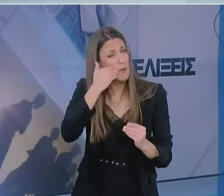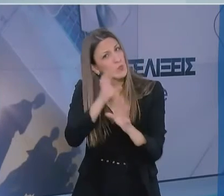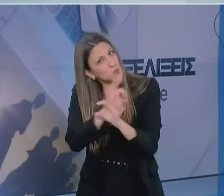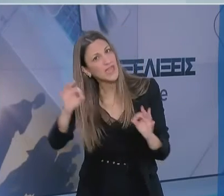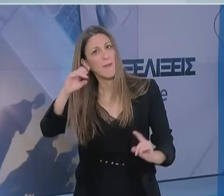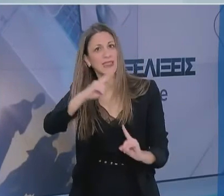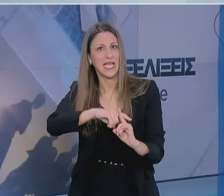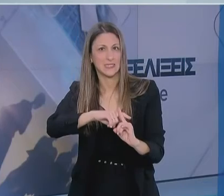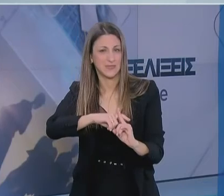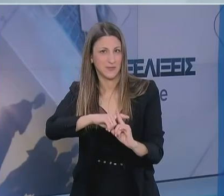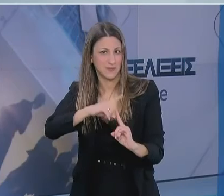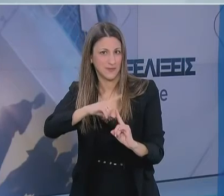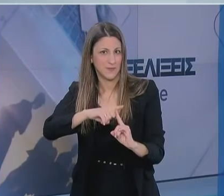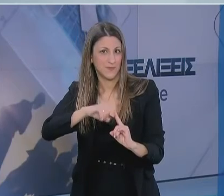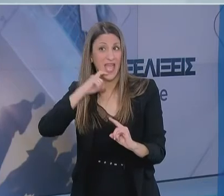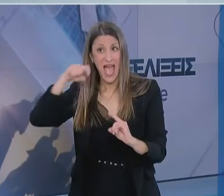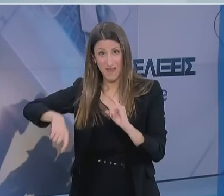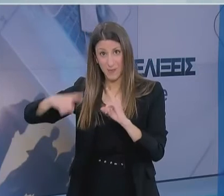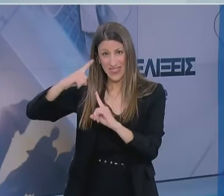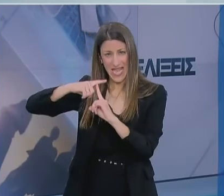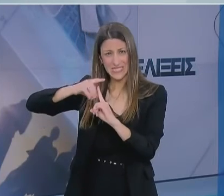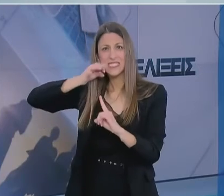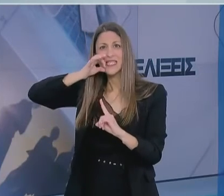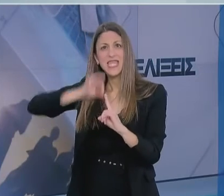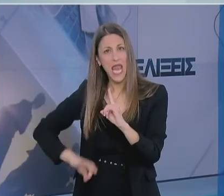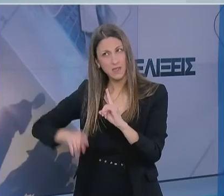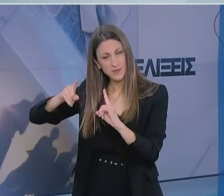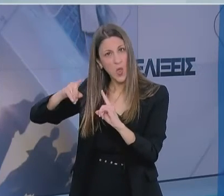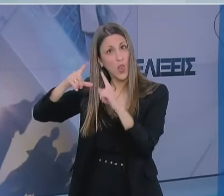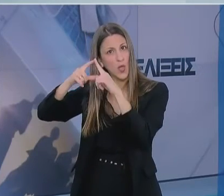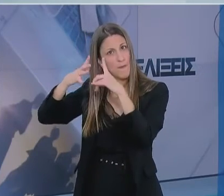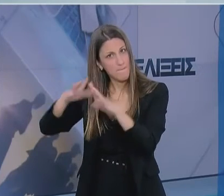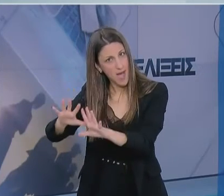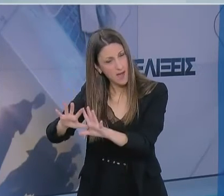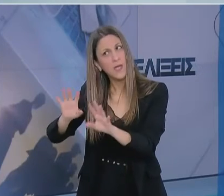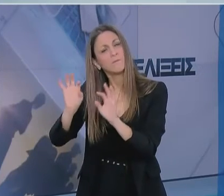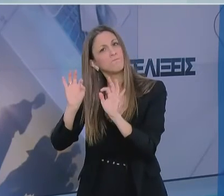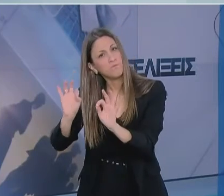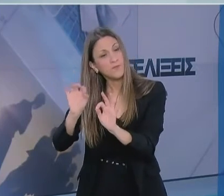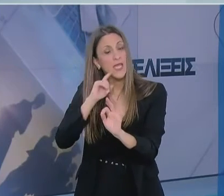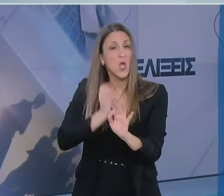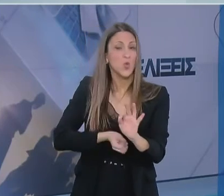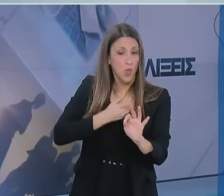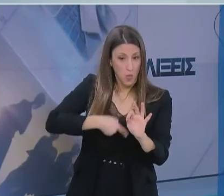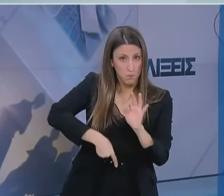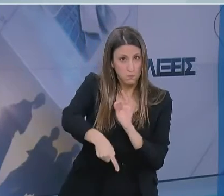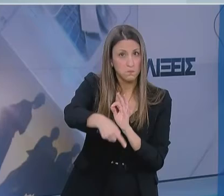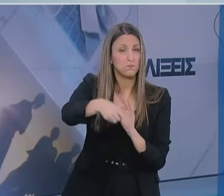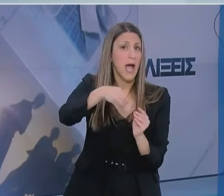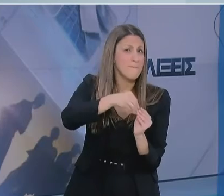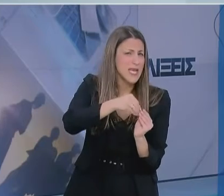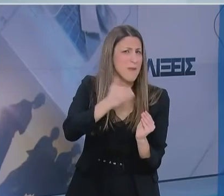καλύτερα πιθανώς από το τεστ που δοκιμάσαν οι γυναίες συνάδελφοι. Τώρα, για το αν έχουν γίνει κάποια τεστ και έχουν δοκιμαστεί στην Ελλάδα